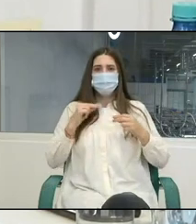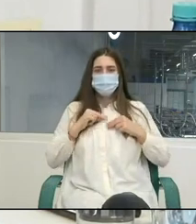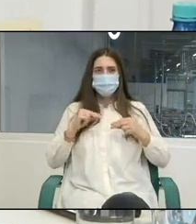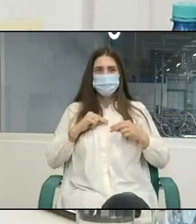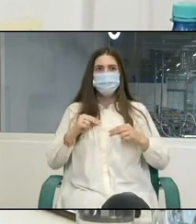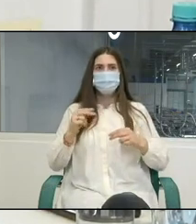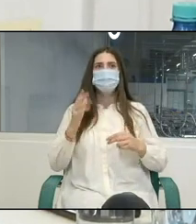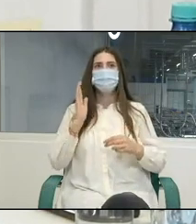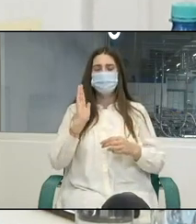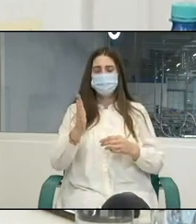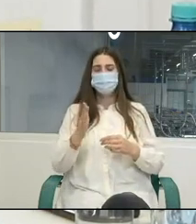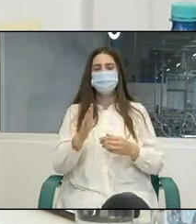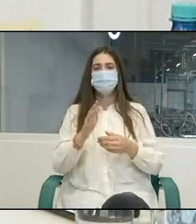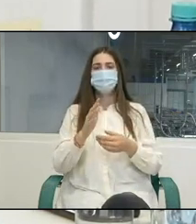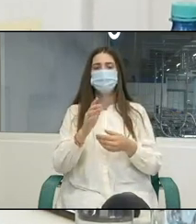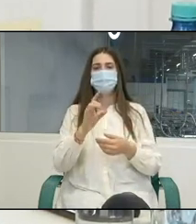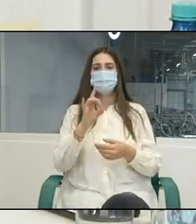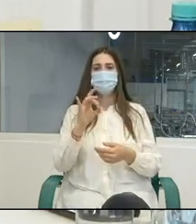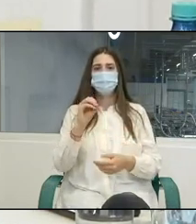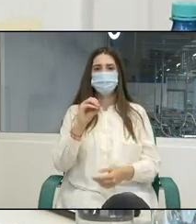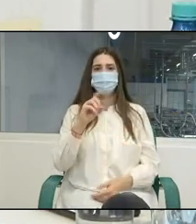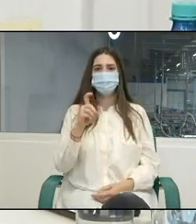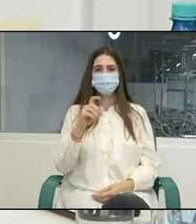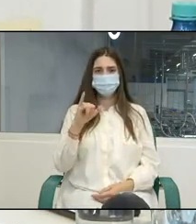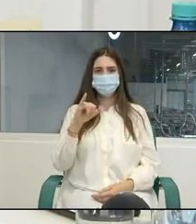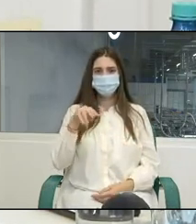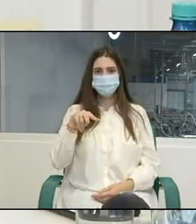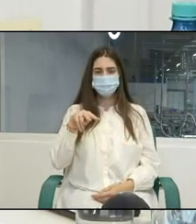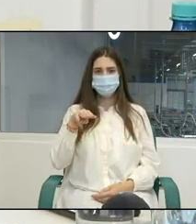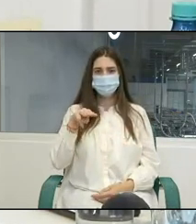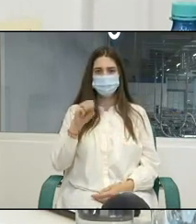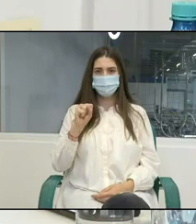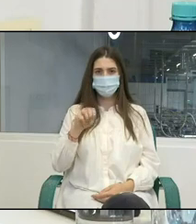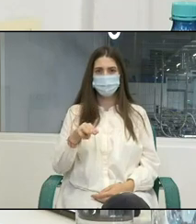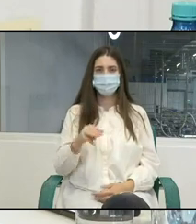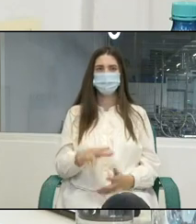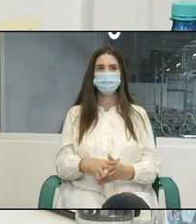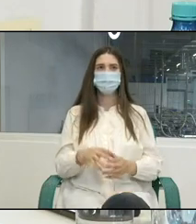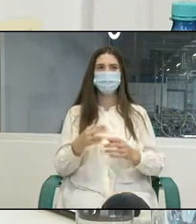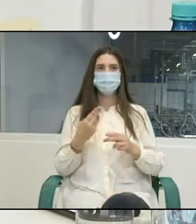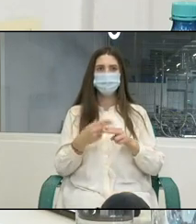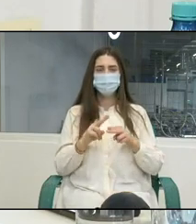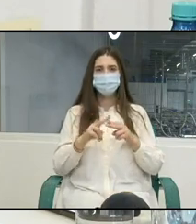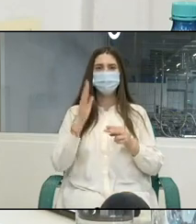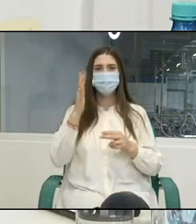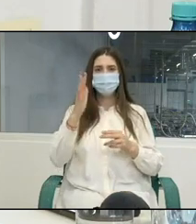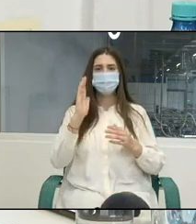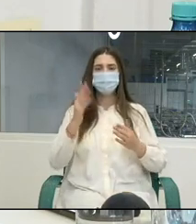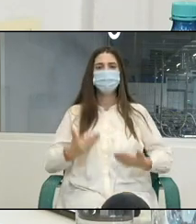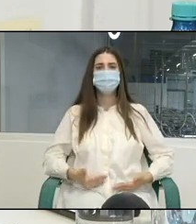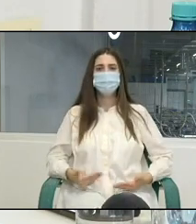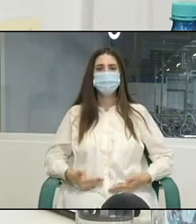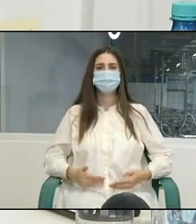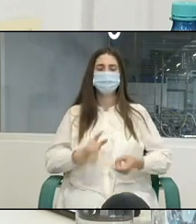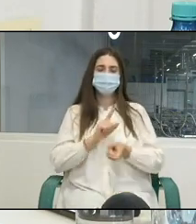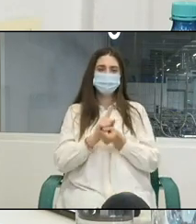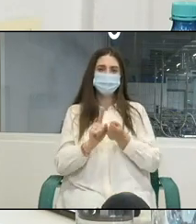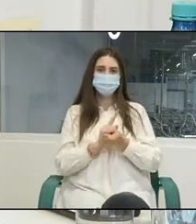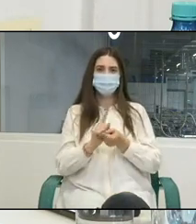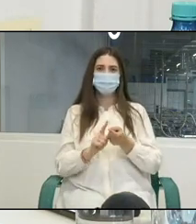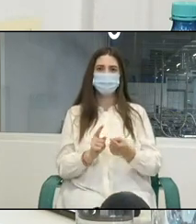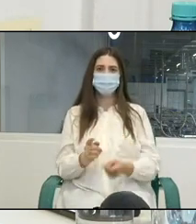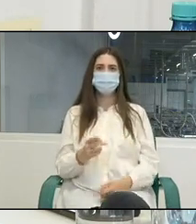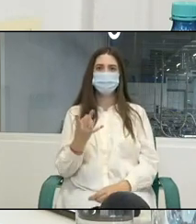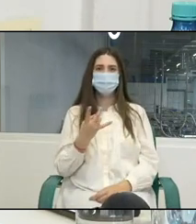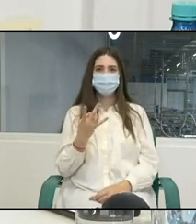dacă vom avea rezultate dar sper să avem aceste rezultate și le avem deja viața se va îmbunătăți și în cazul de față anume